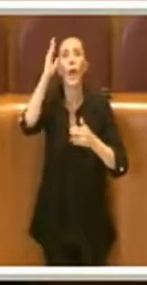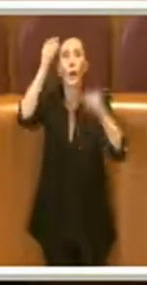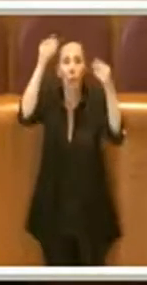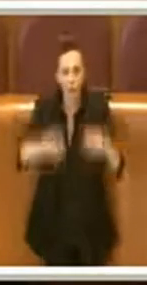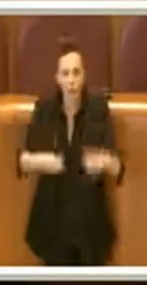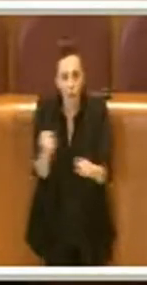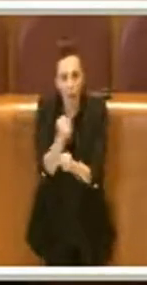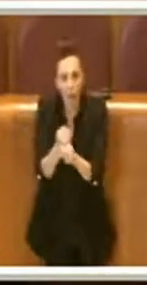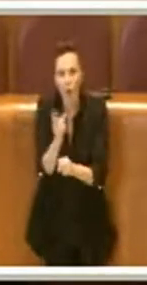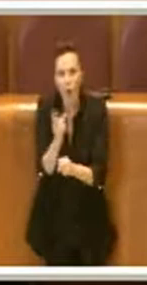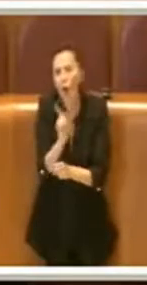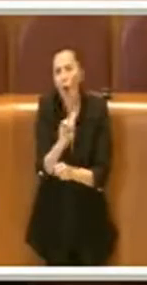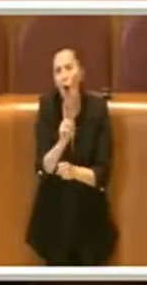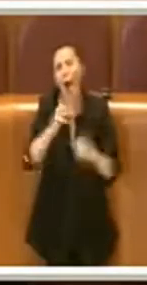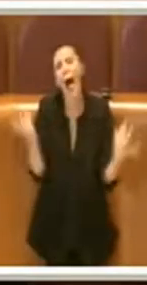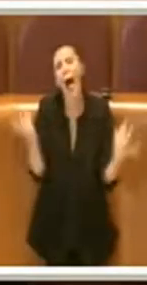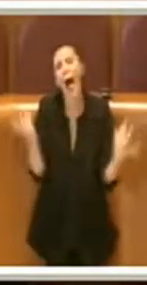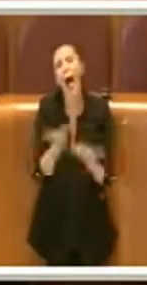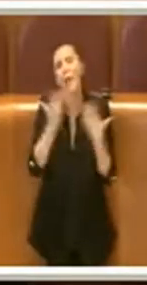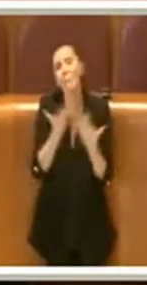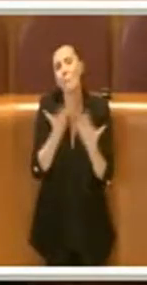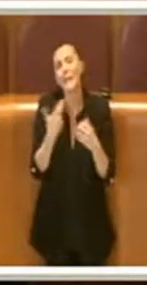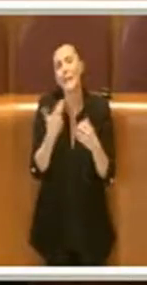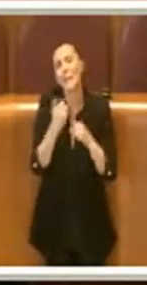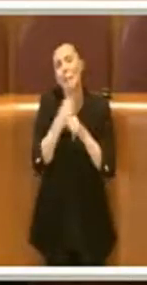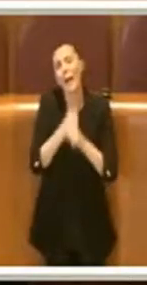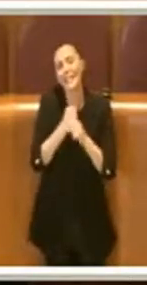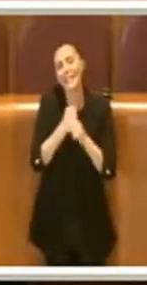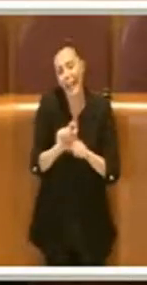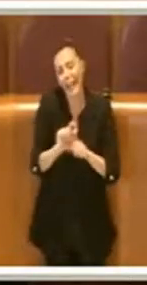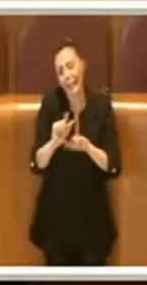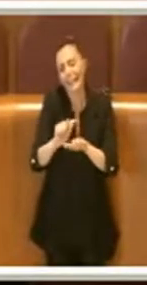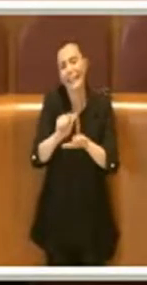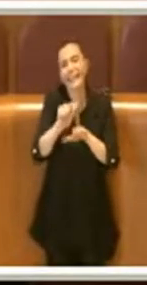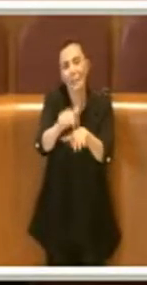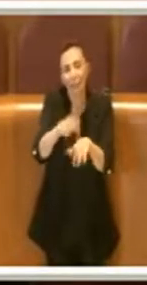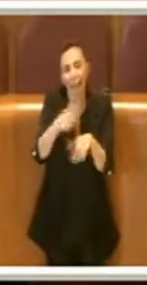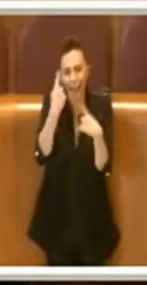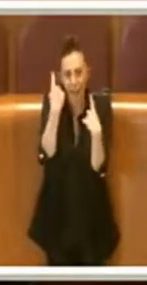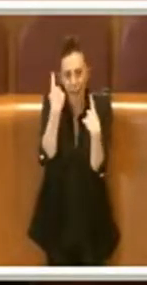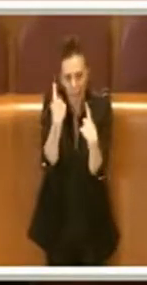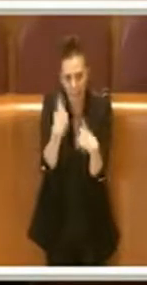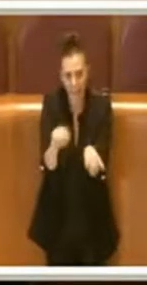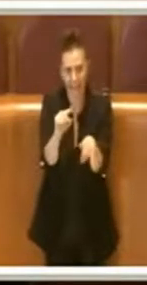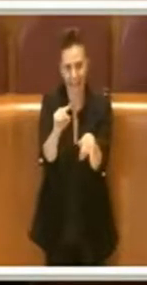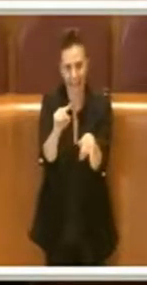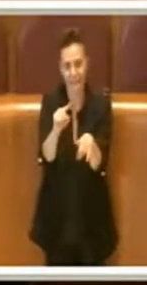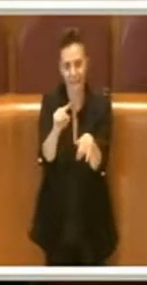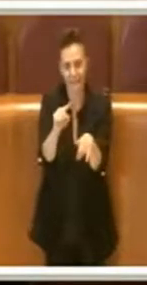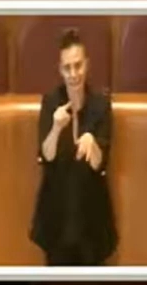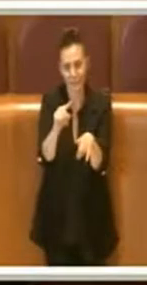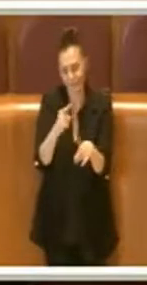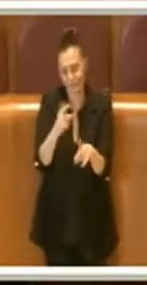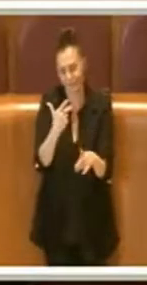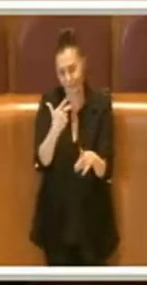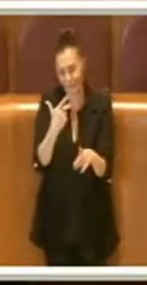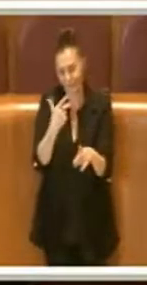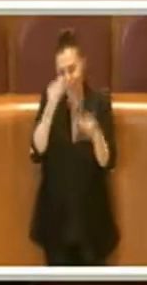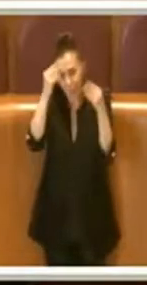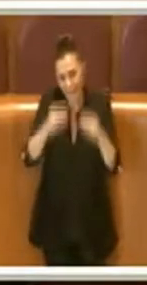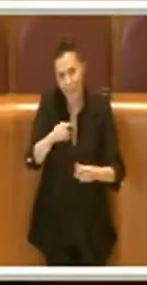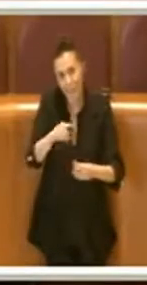avere qualche altra settimana di pazienza per fare in modo, per portare avanti i lavori su